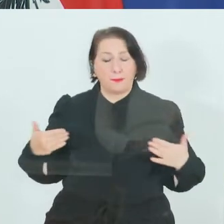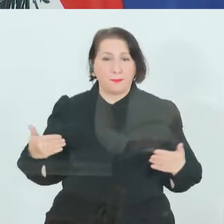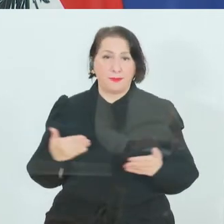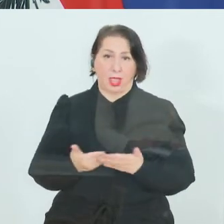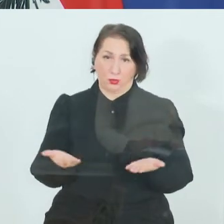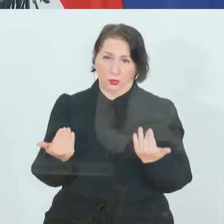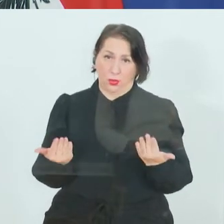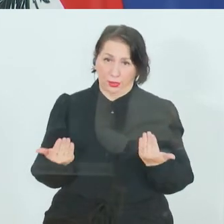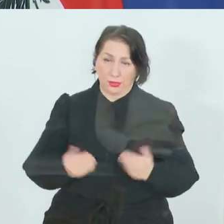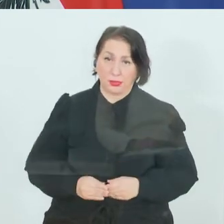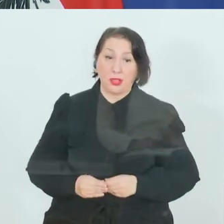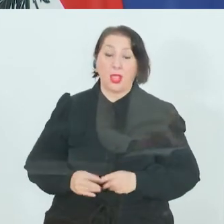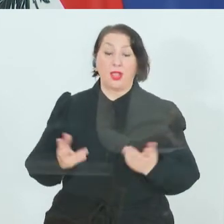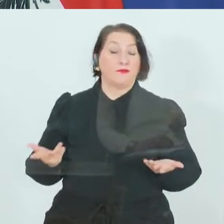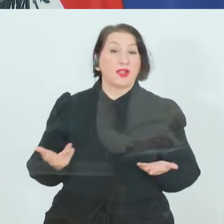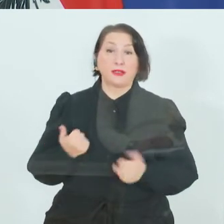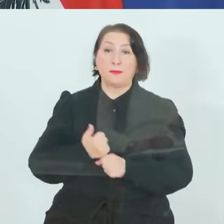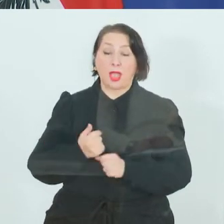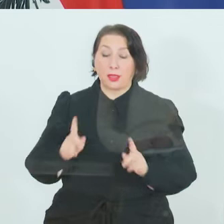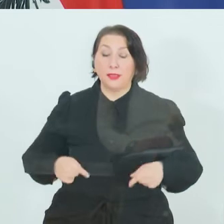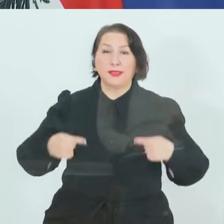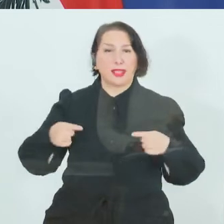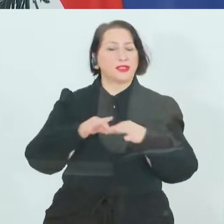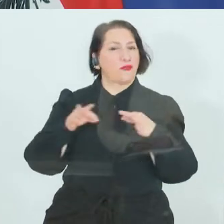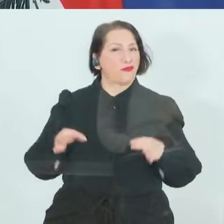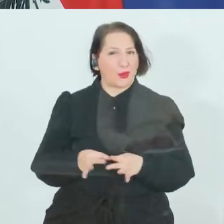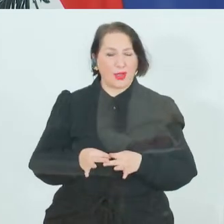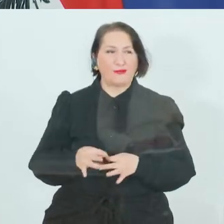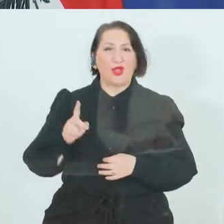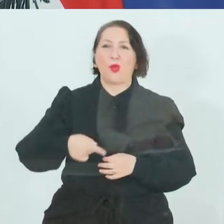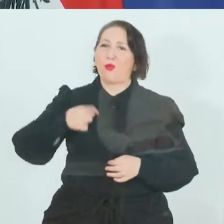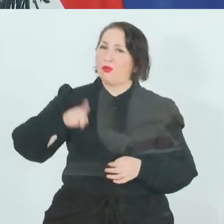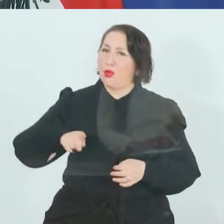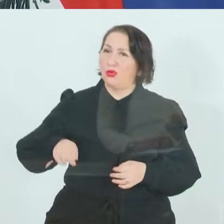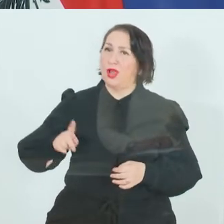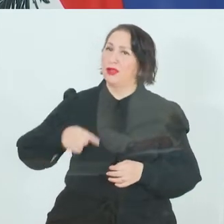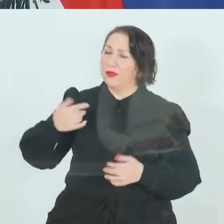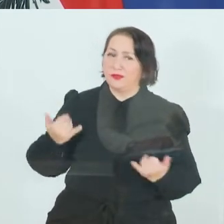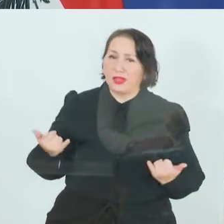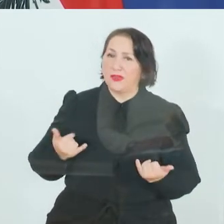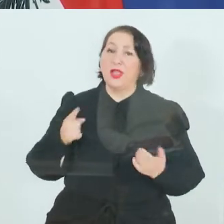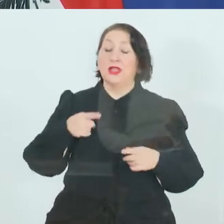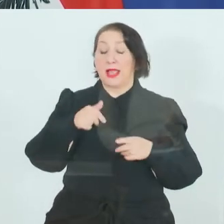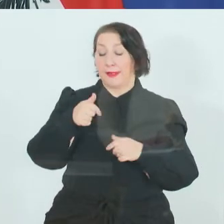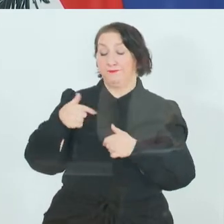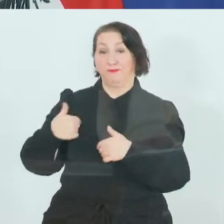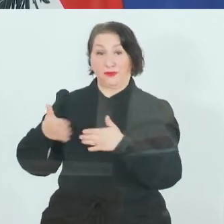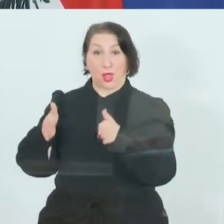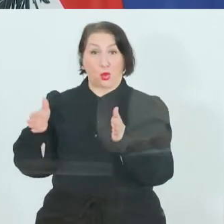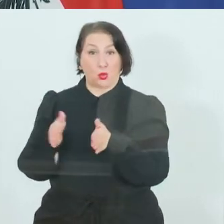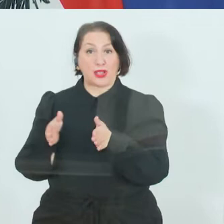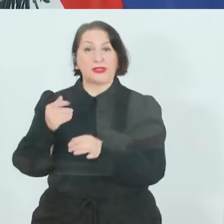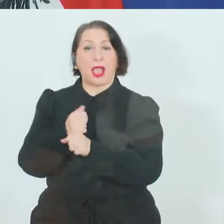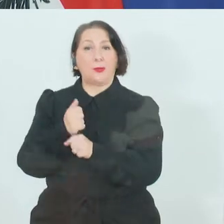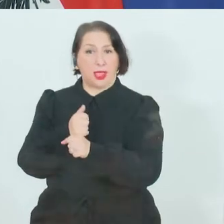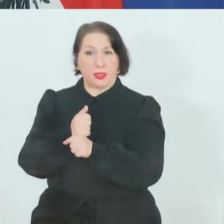nun noch weiter in den kommenden Wochen und Monaten? Einerseits mit unserer Corona-Kurzarbeit unterstützen wir